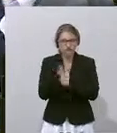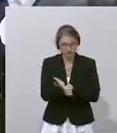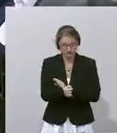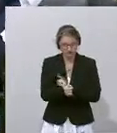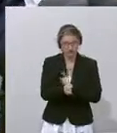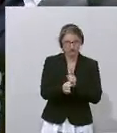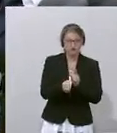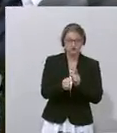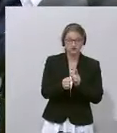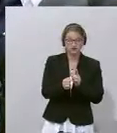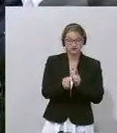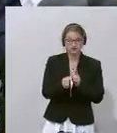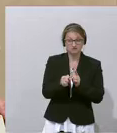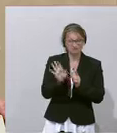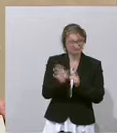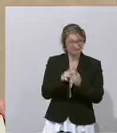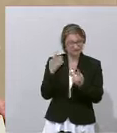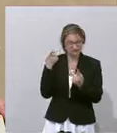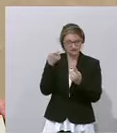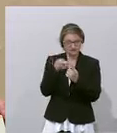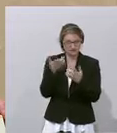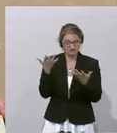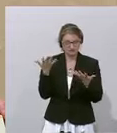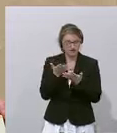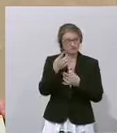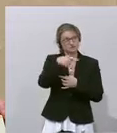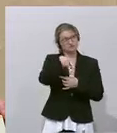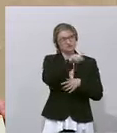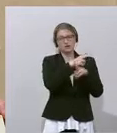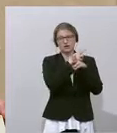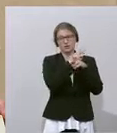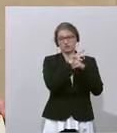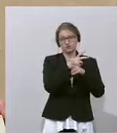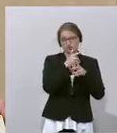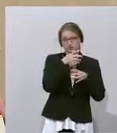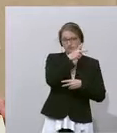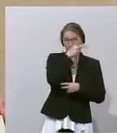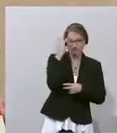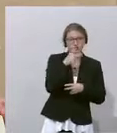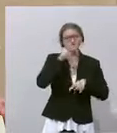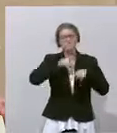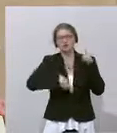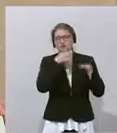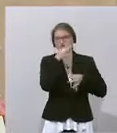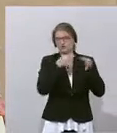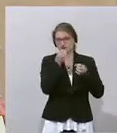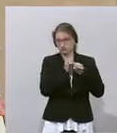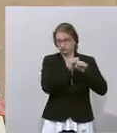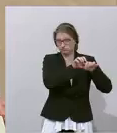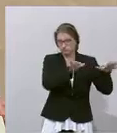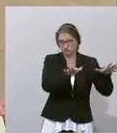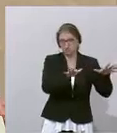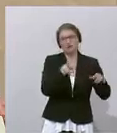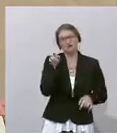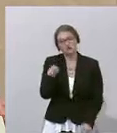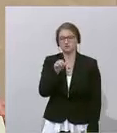mit einem einzigen Zweck, die österreichische Bevölkerung zu desinformieren, Frau Kollegin, dann ist das